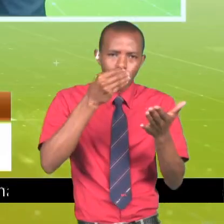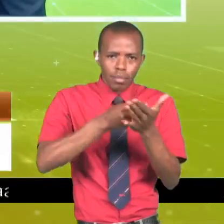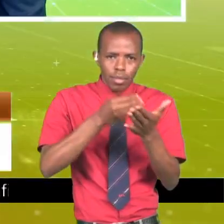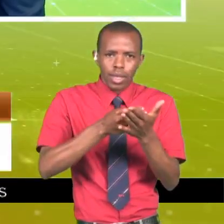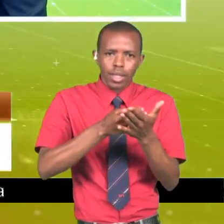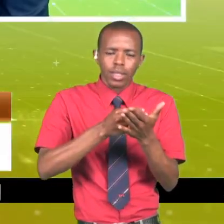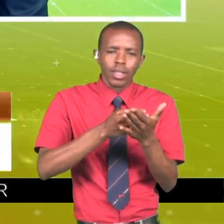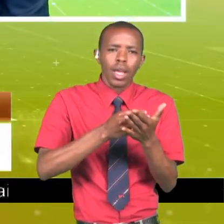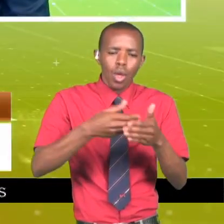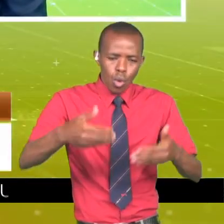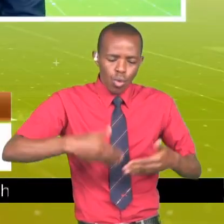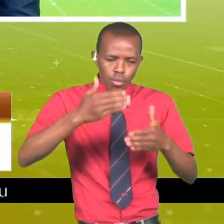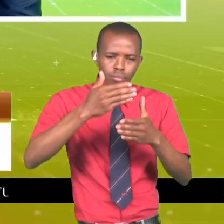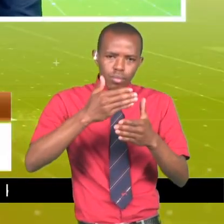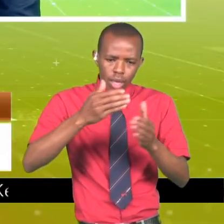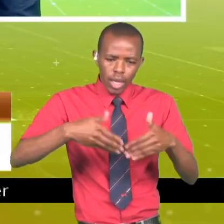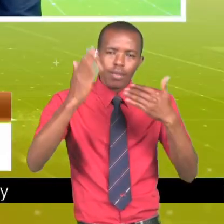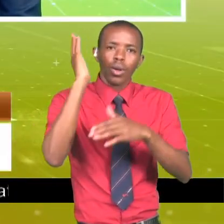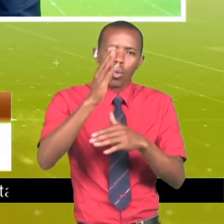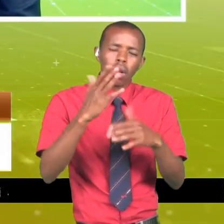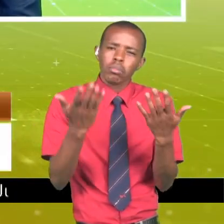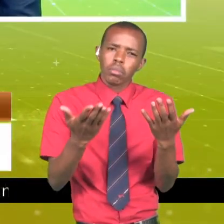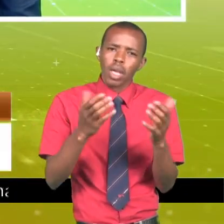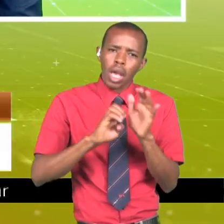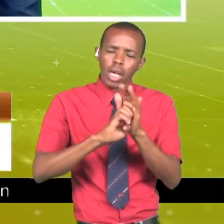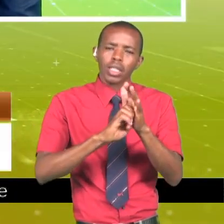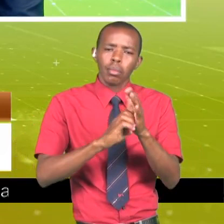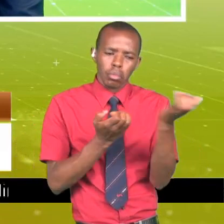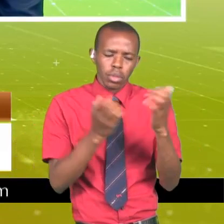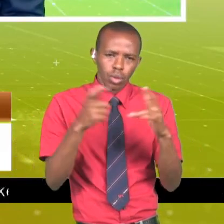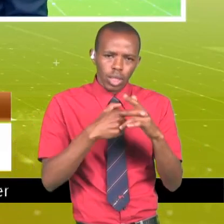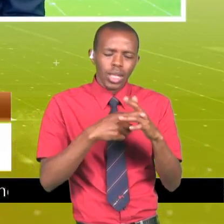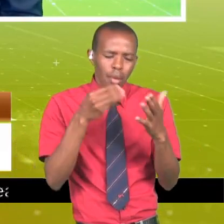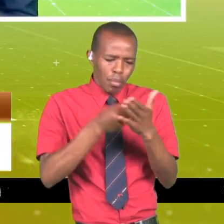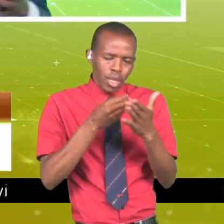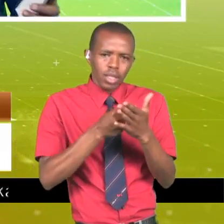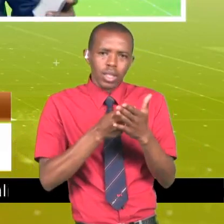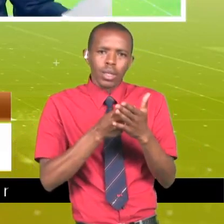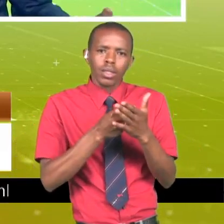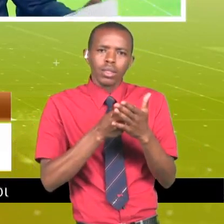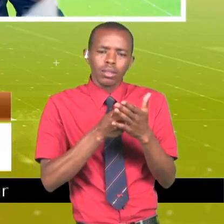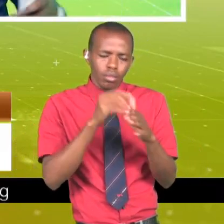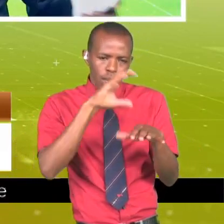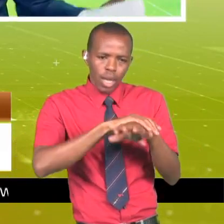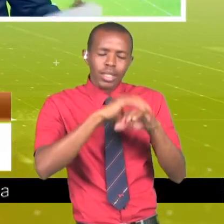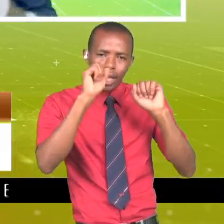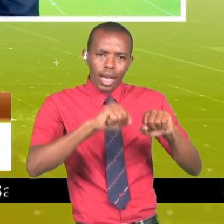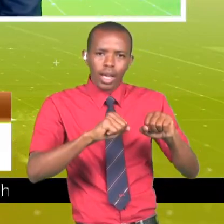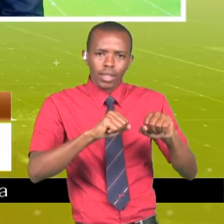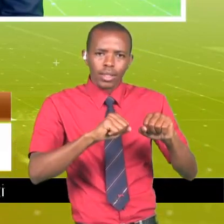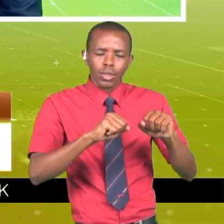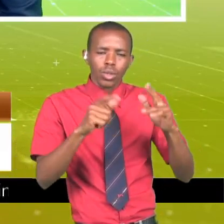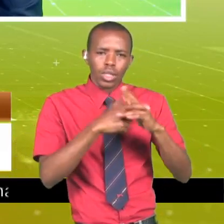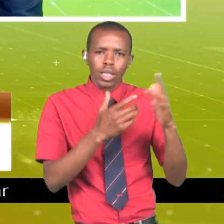itapewa kijana. Kama ni ya kuanza biyashara, anapata pesa angalau ambayo inaweza ama inaumfau